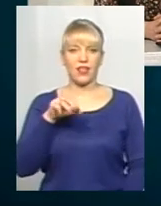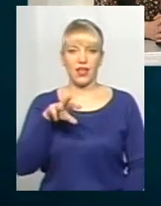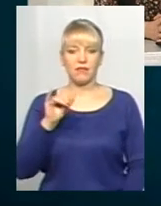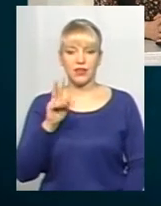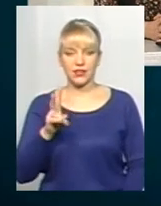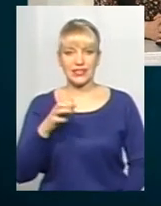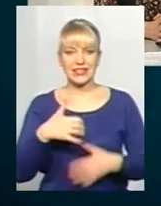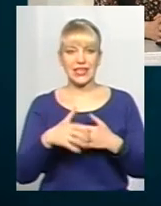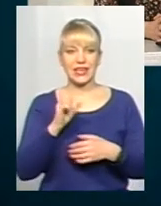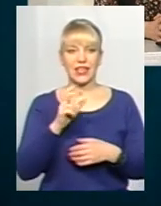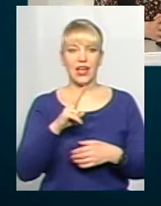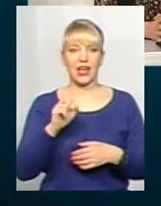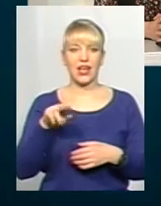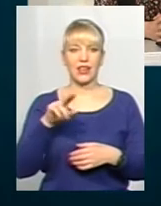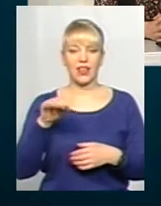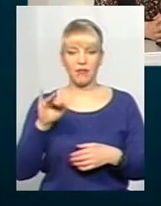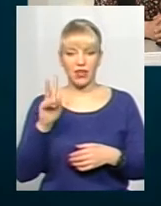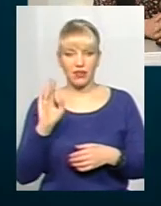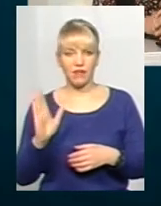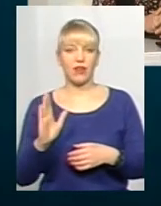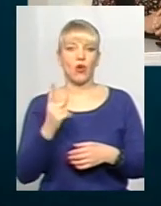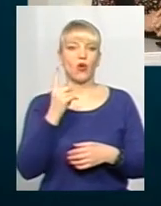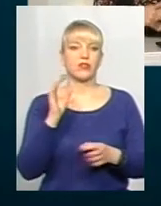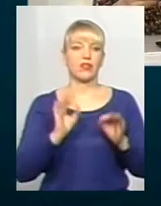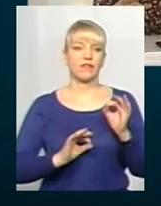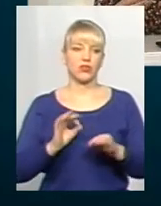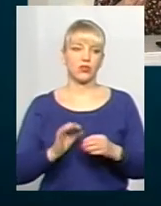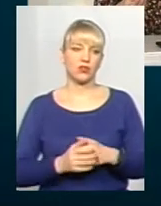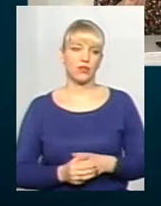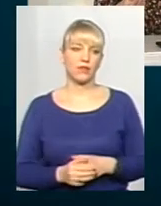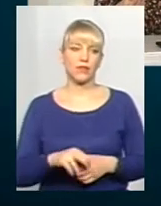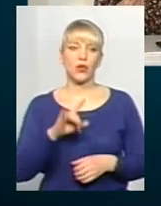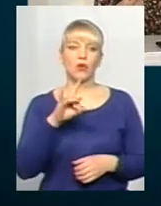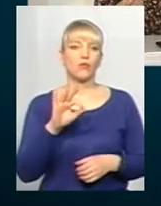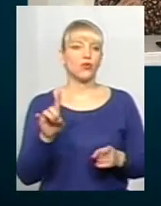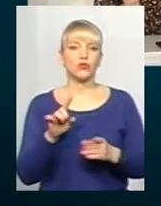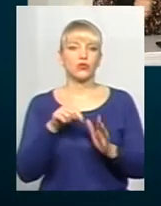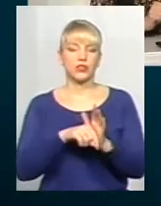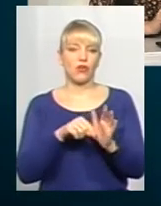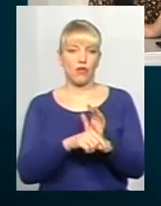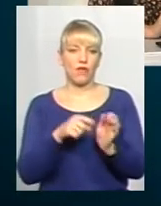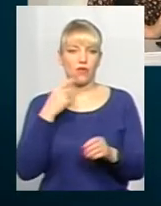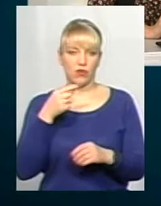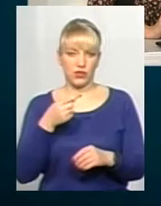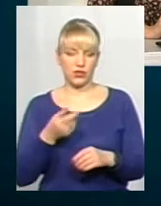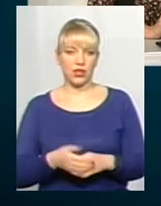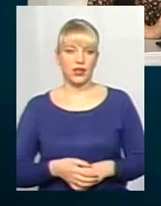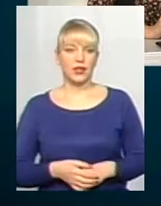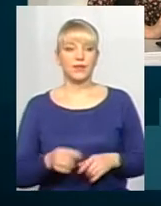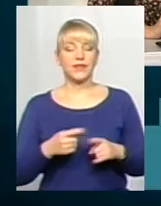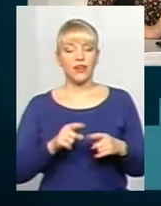академічних жінок – 1%. А про що це говорить? А це говорить про те, що